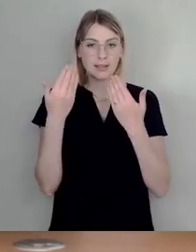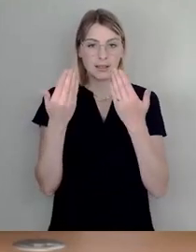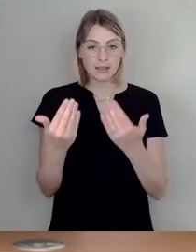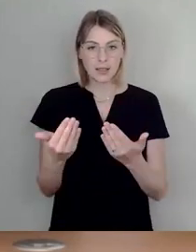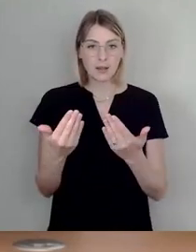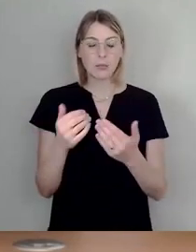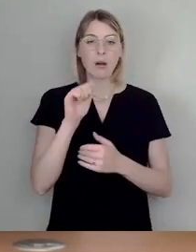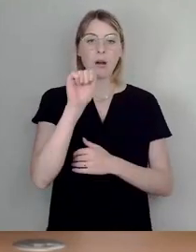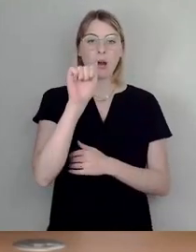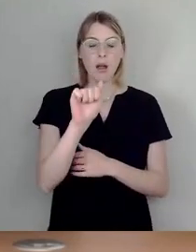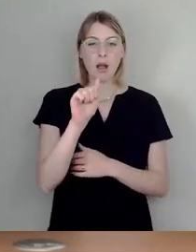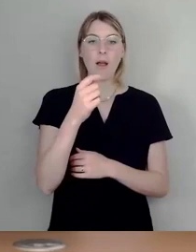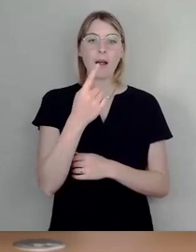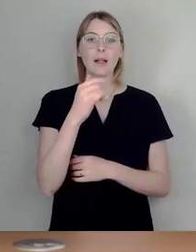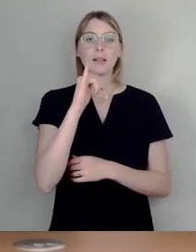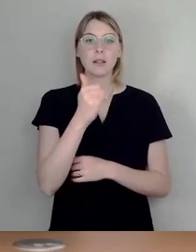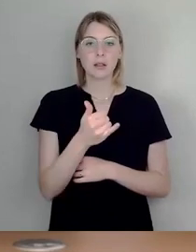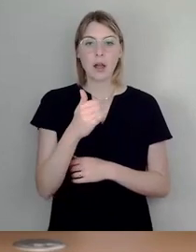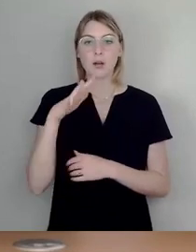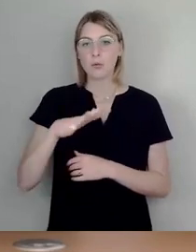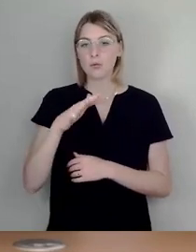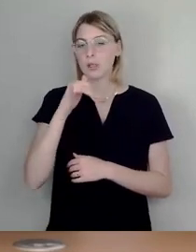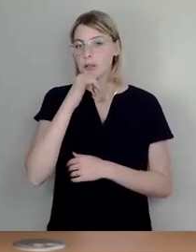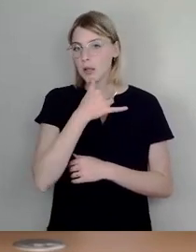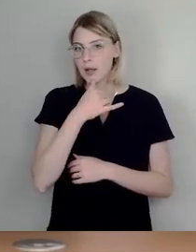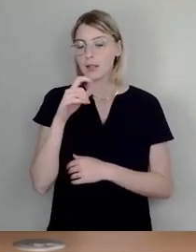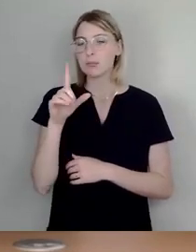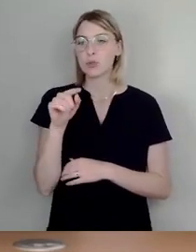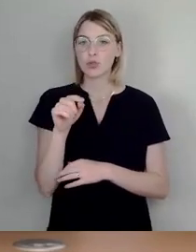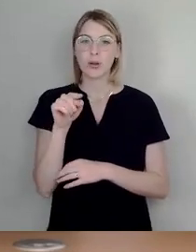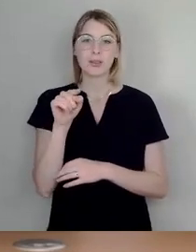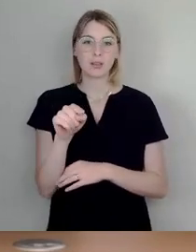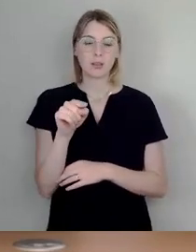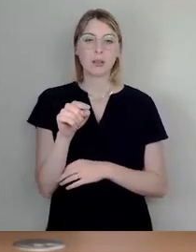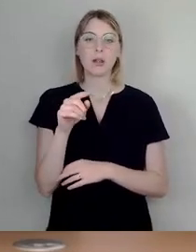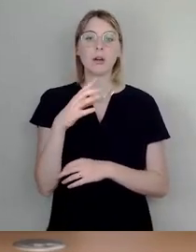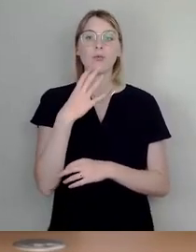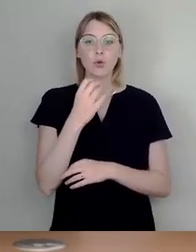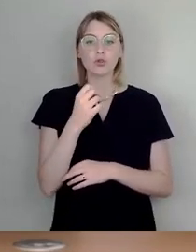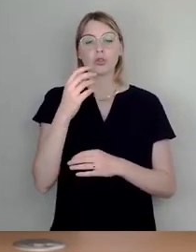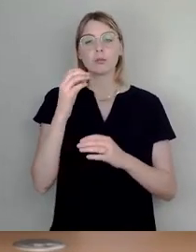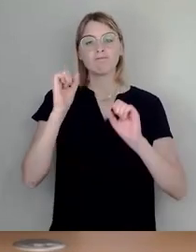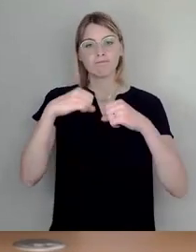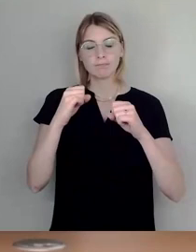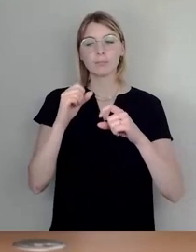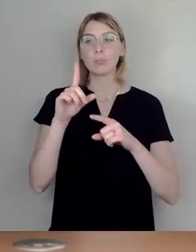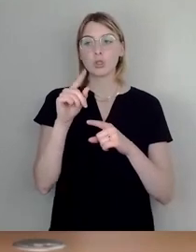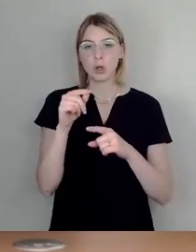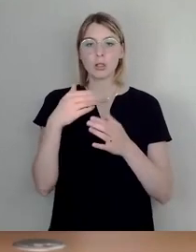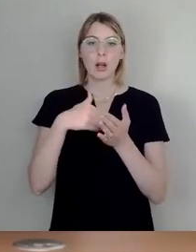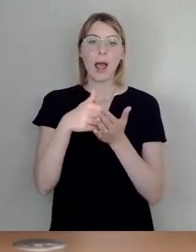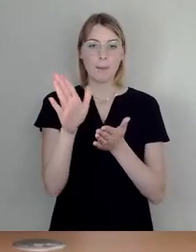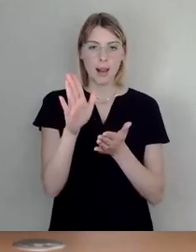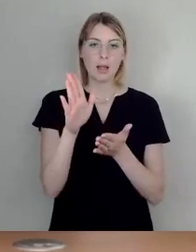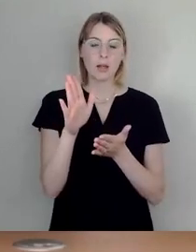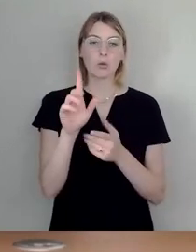eine Ja, 15 Nein. Das heißt also, wer hier zustimmt, würde ablehnen. Und das gilt dann auch für den Punkt